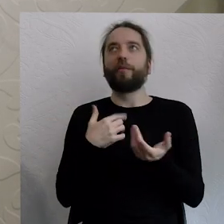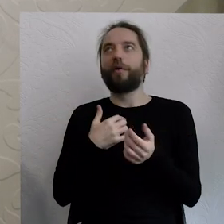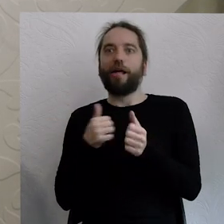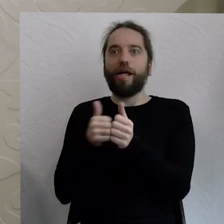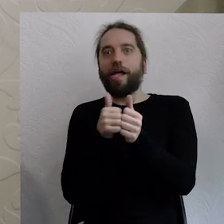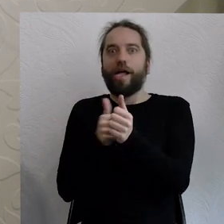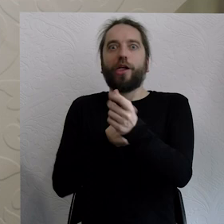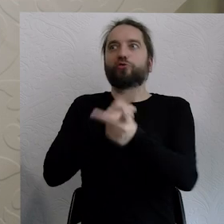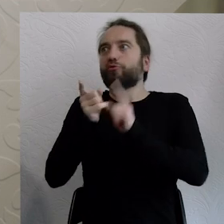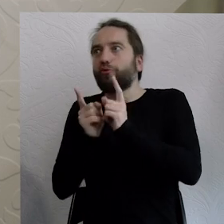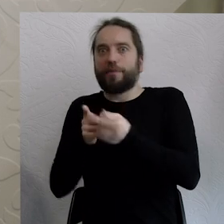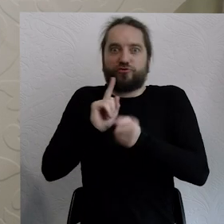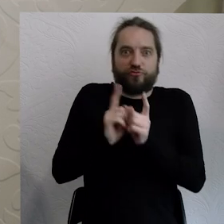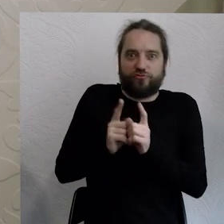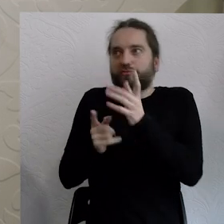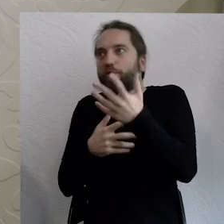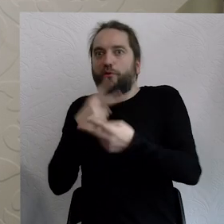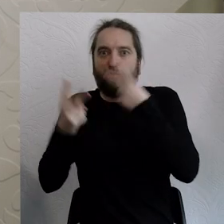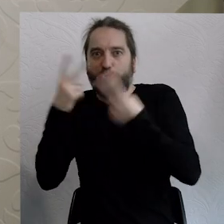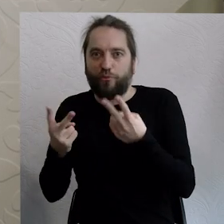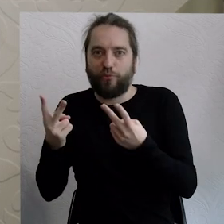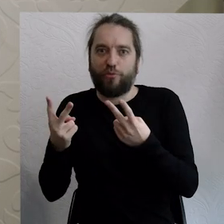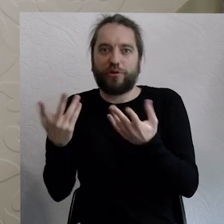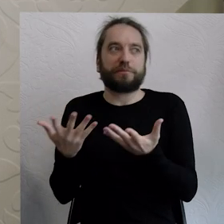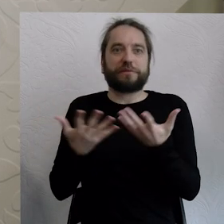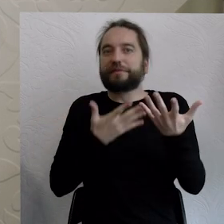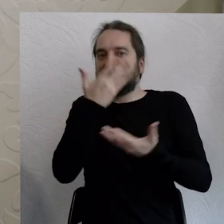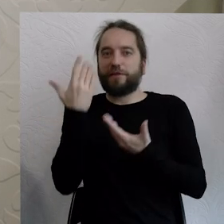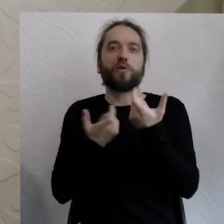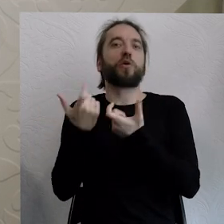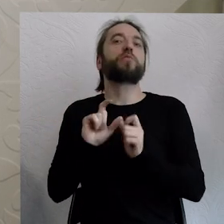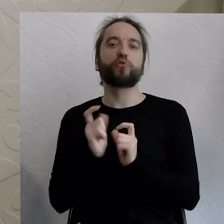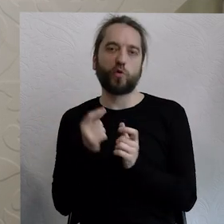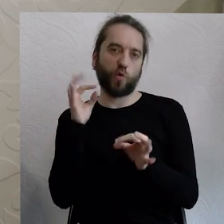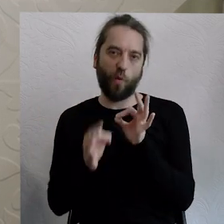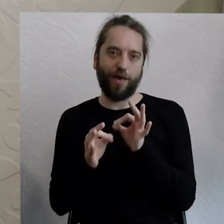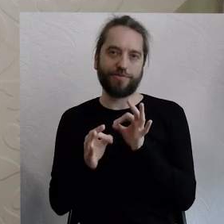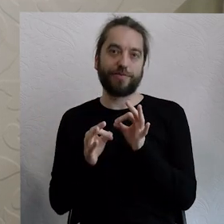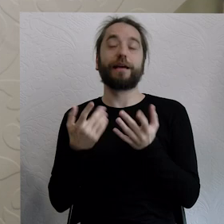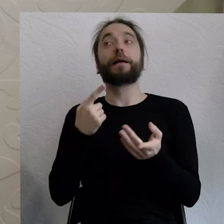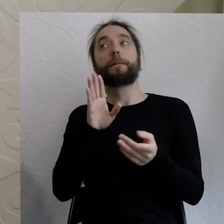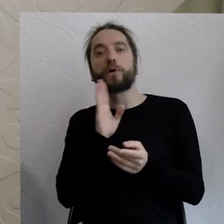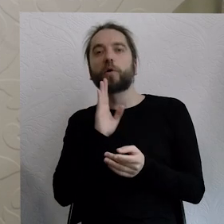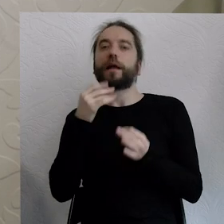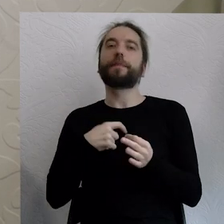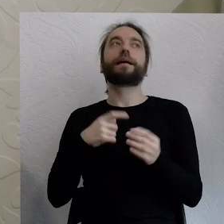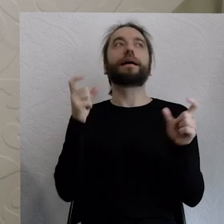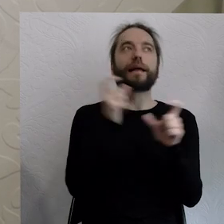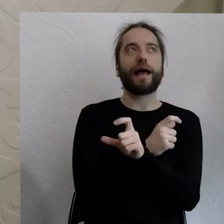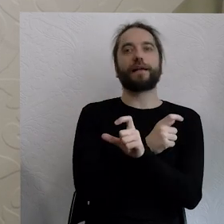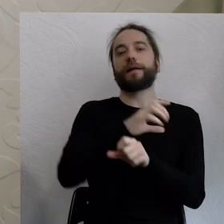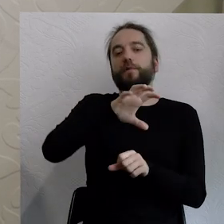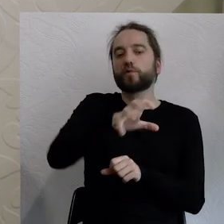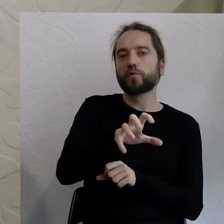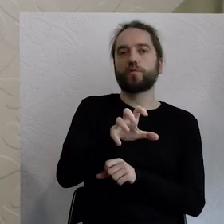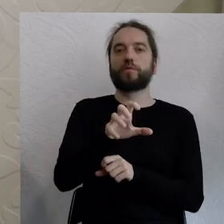I trochę sobie tak to wyobrażam, tak jak można zarządzać zespołem, krajem, czy tak samo